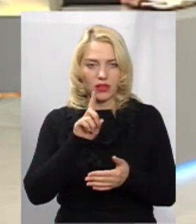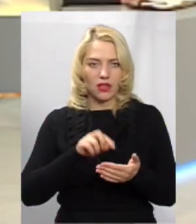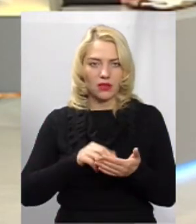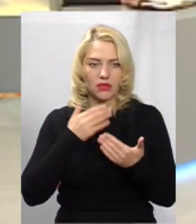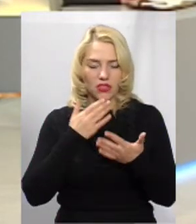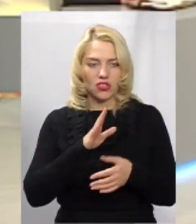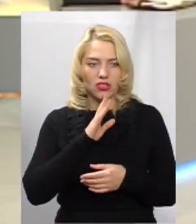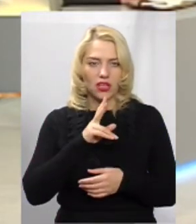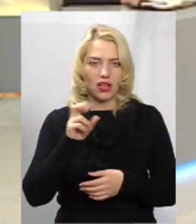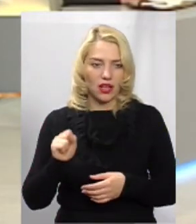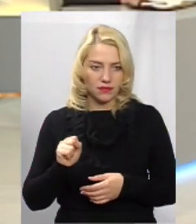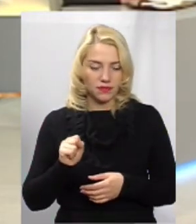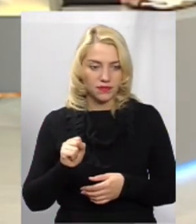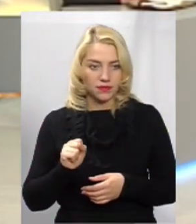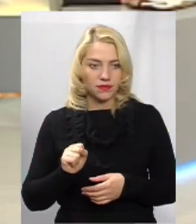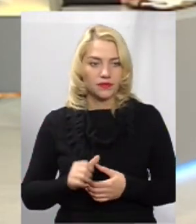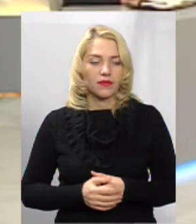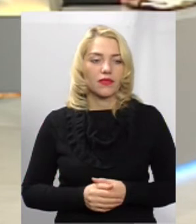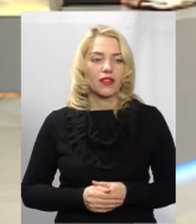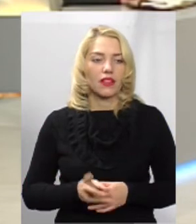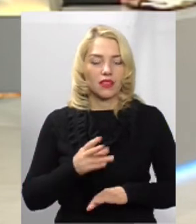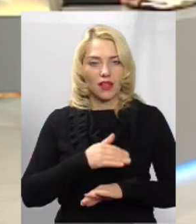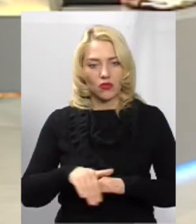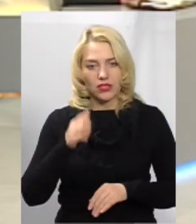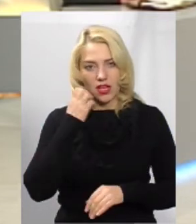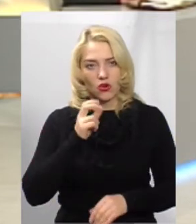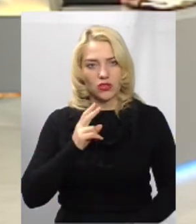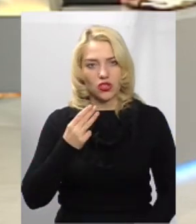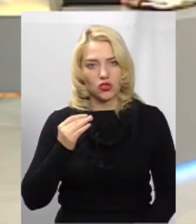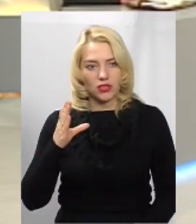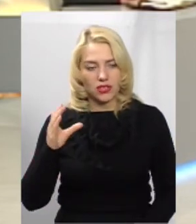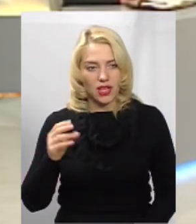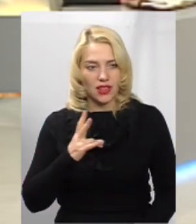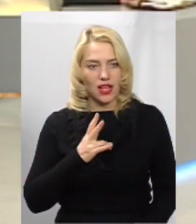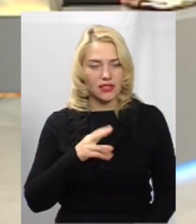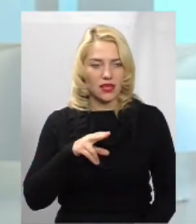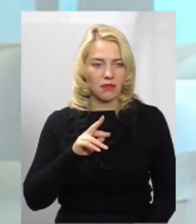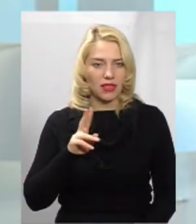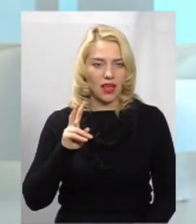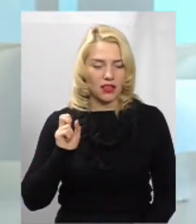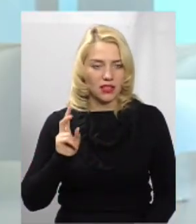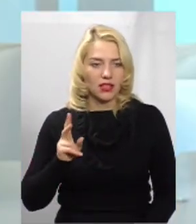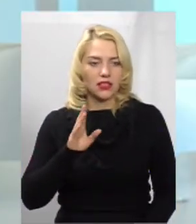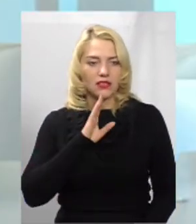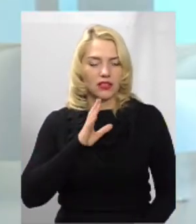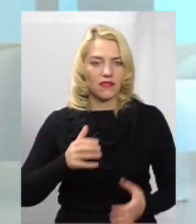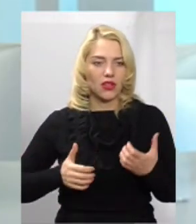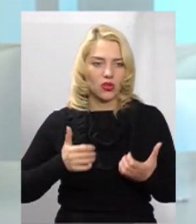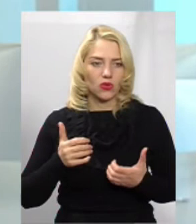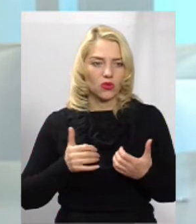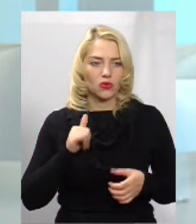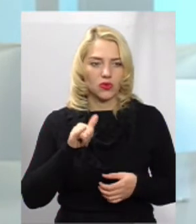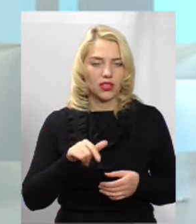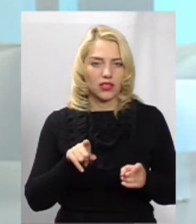жителька на вулиці Сарко-Сітінське шосе Надія П'ятак. Ось вона хвилюється теж за